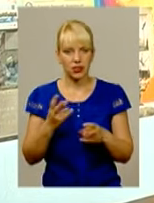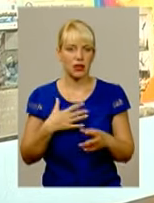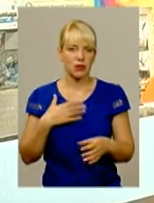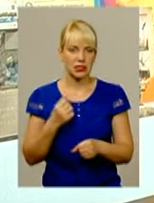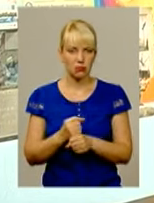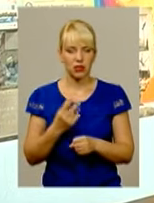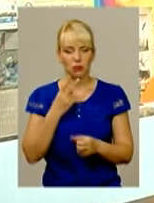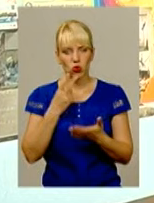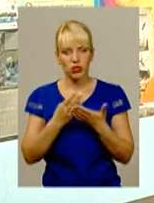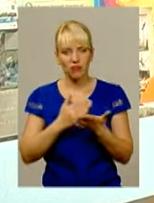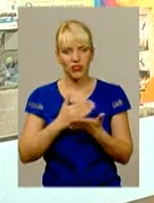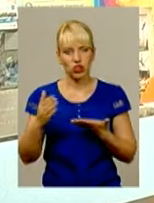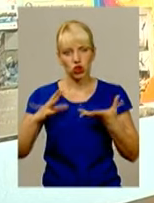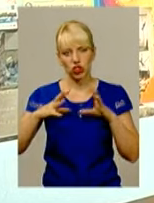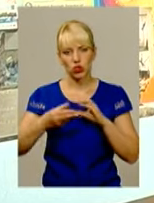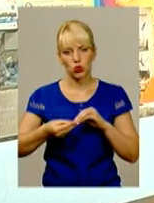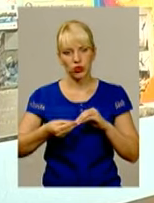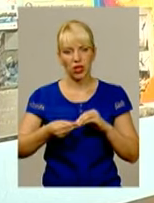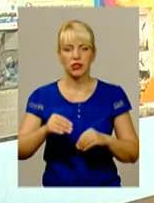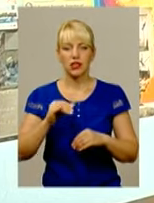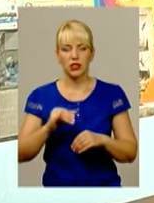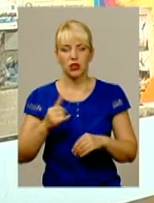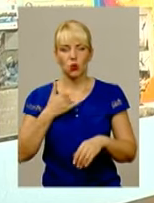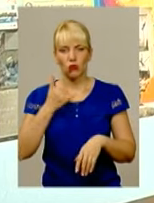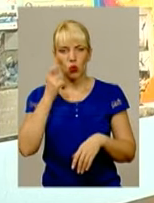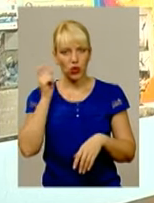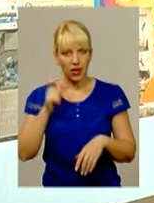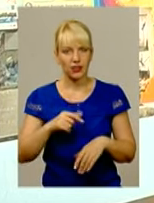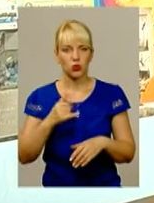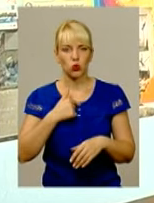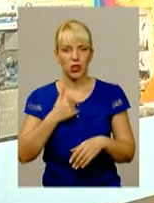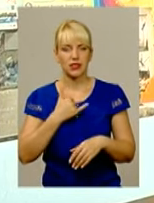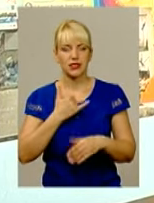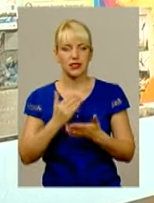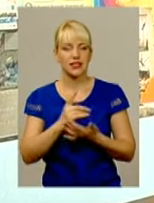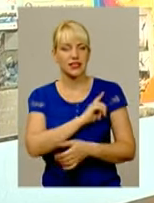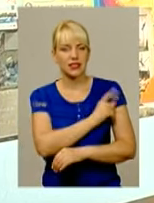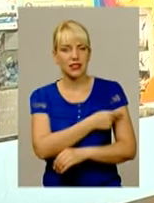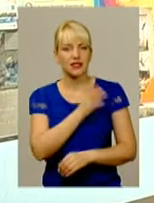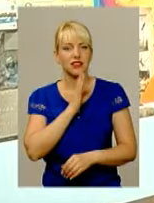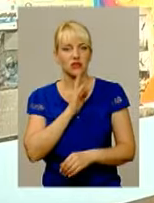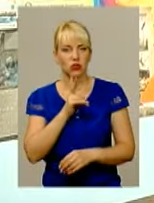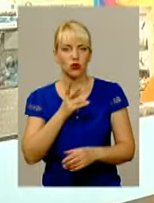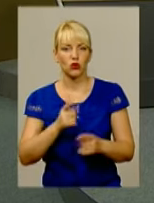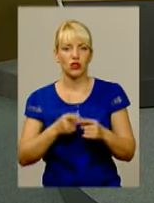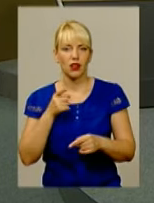результат. І в нас все-таки в Україні є дуже сильні дівочки, які також далеко стрибають.